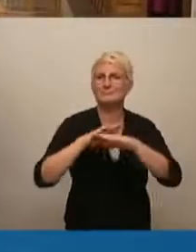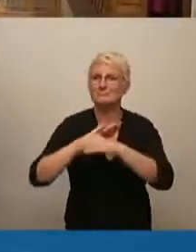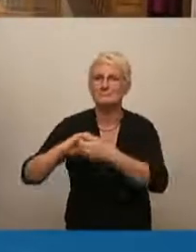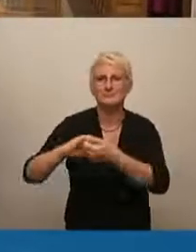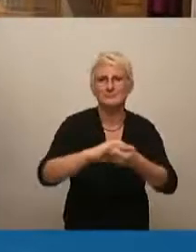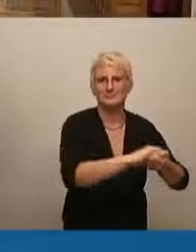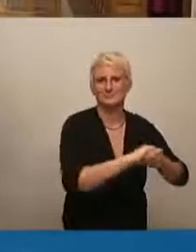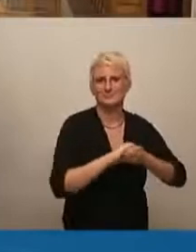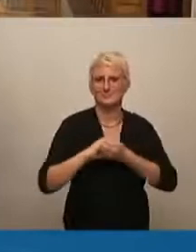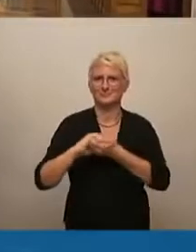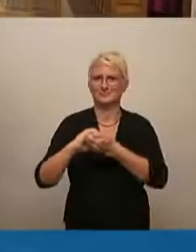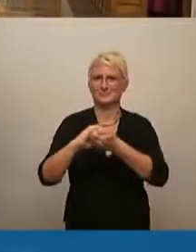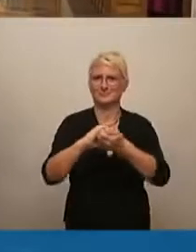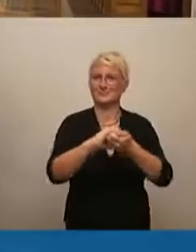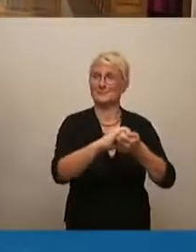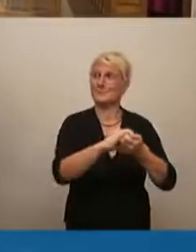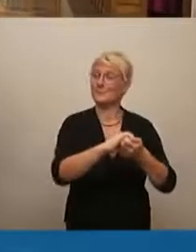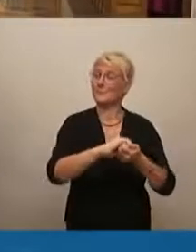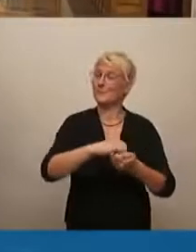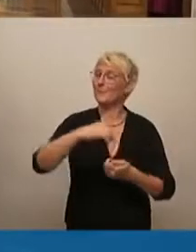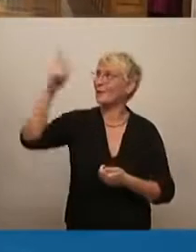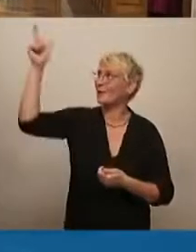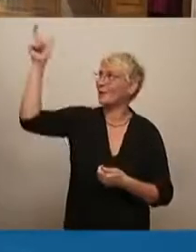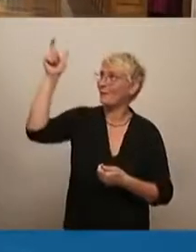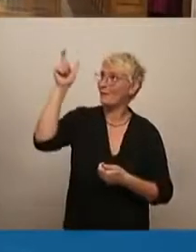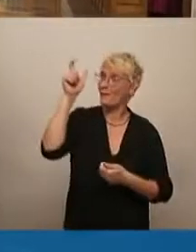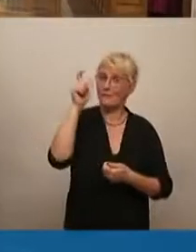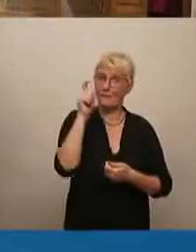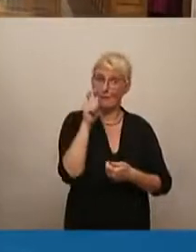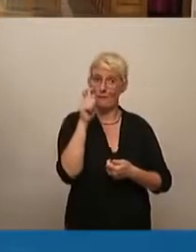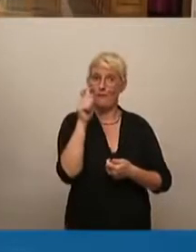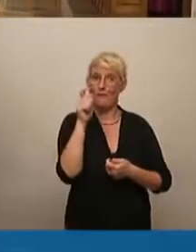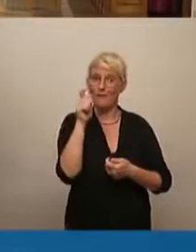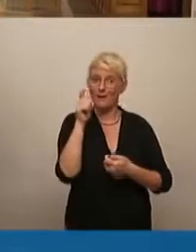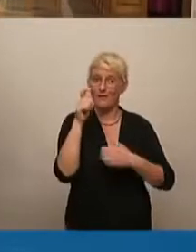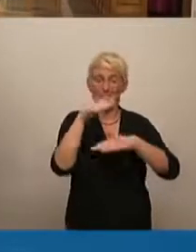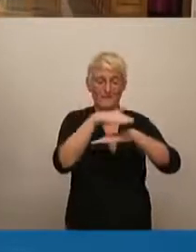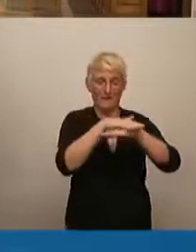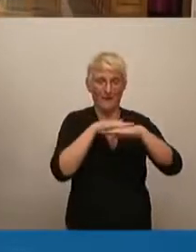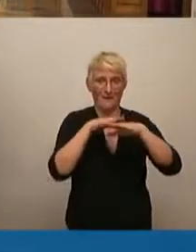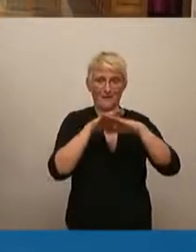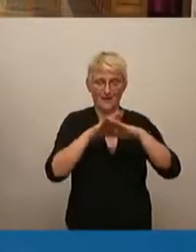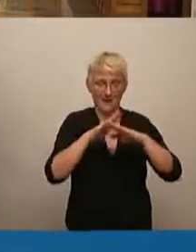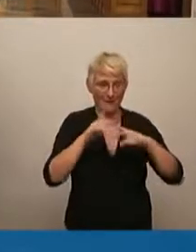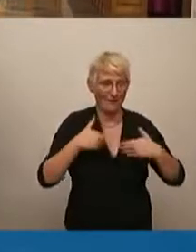Wort von der Versöhnung anvertraut.